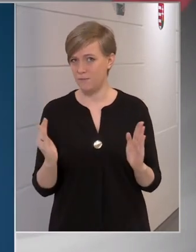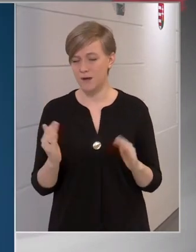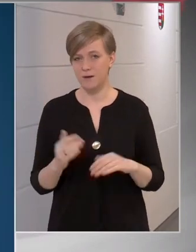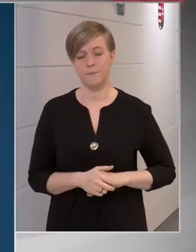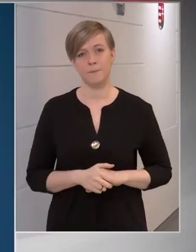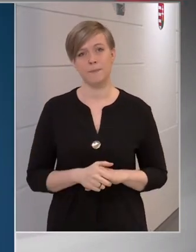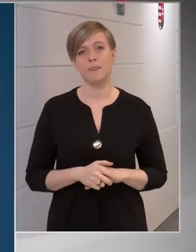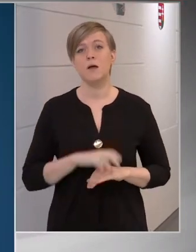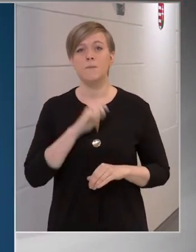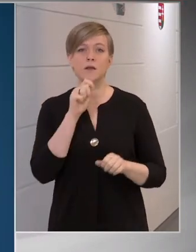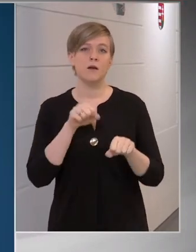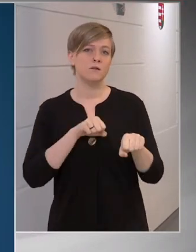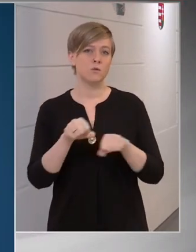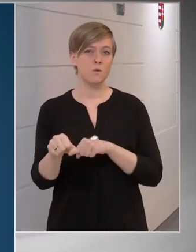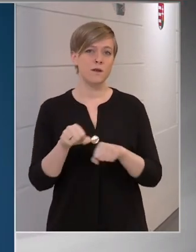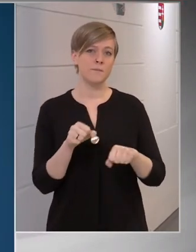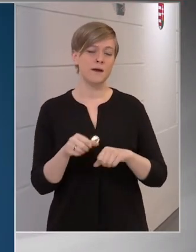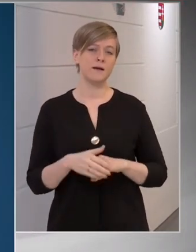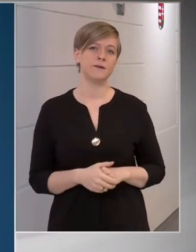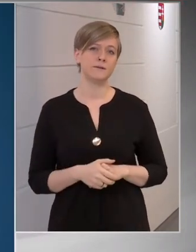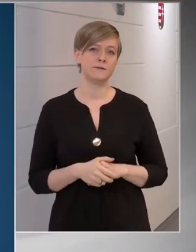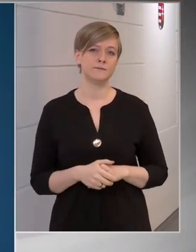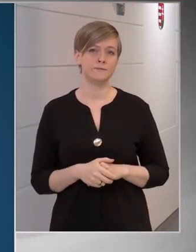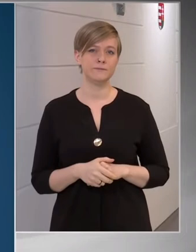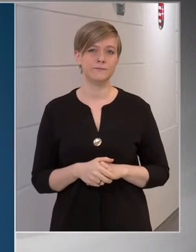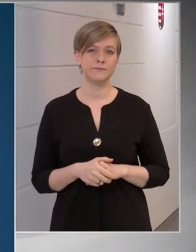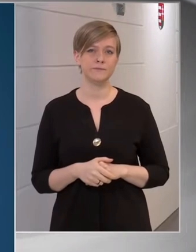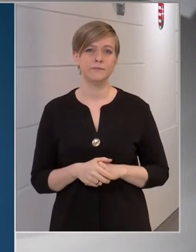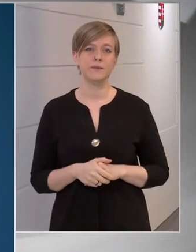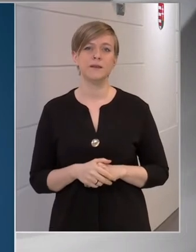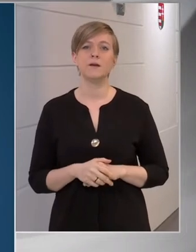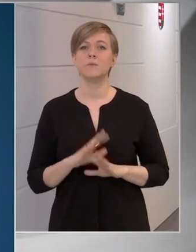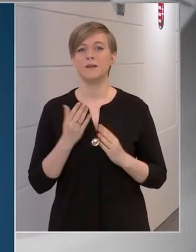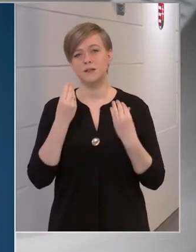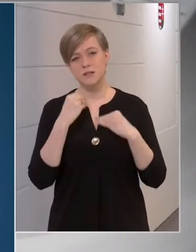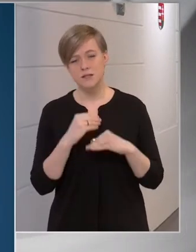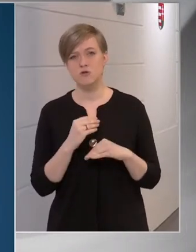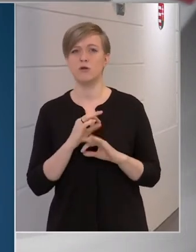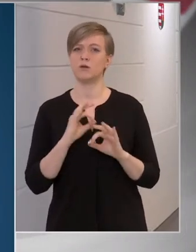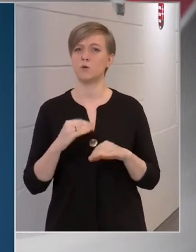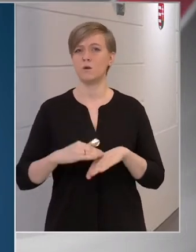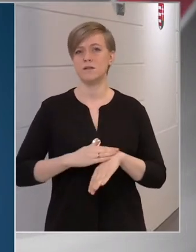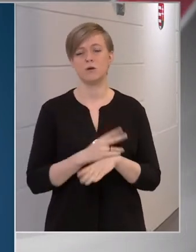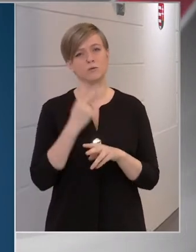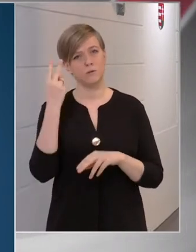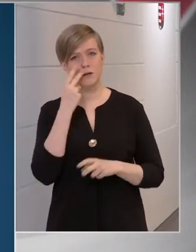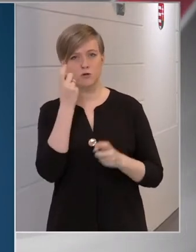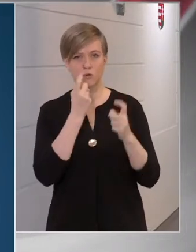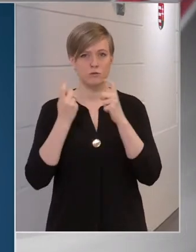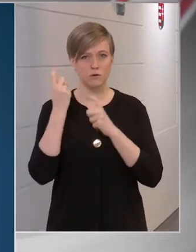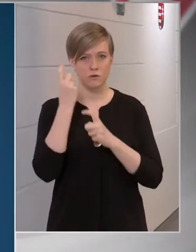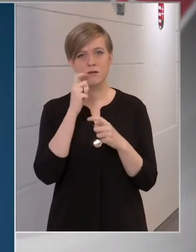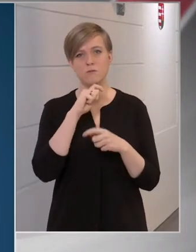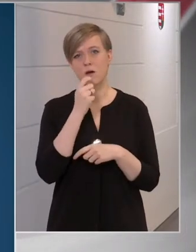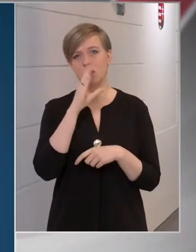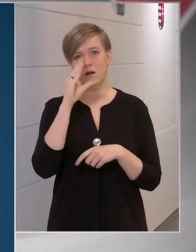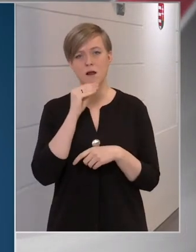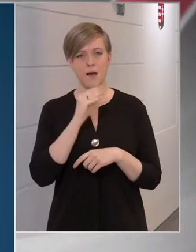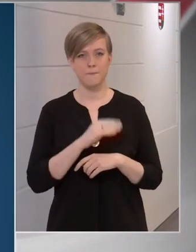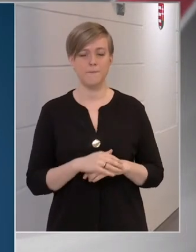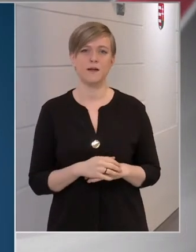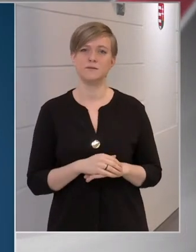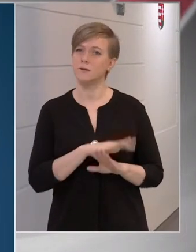A magyar kormány és szerint minden tisztességes, jóérzésű, normális gondolkodású magyar ember